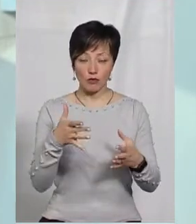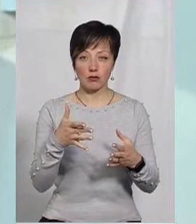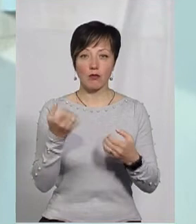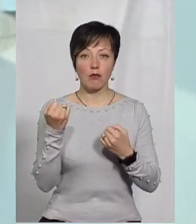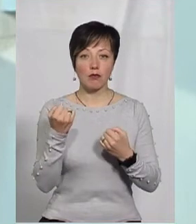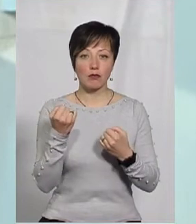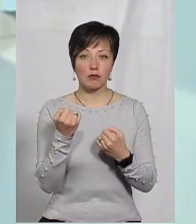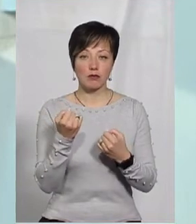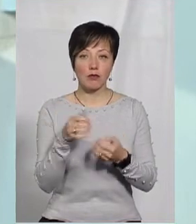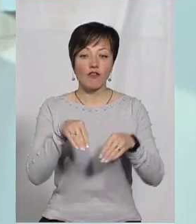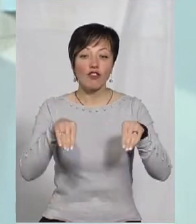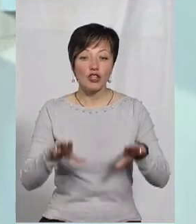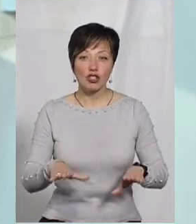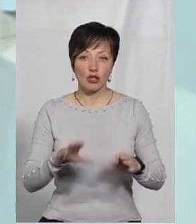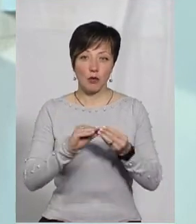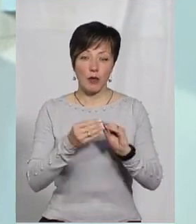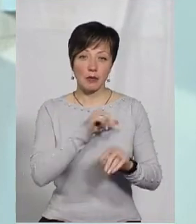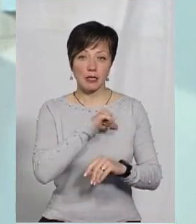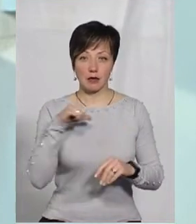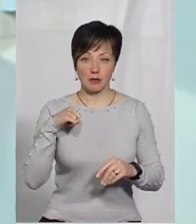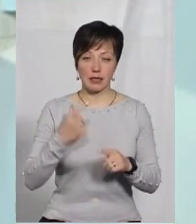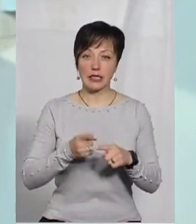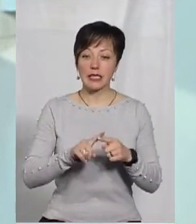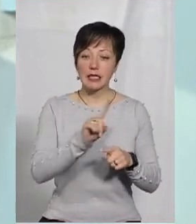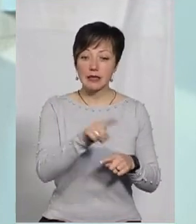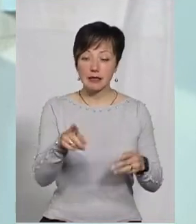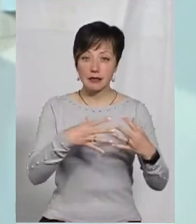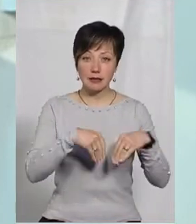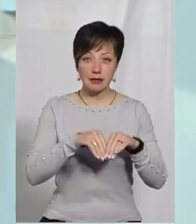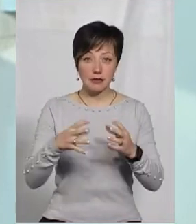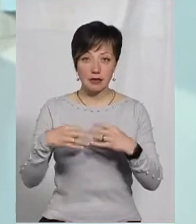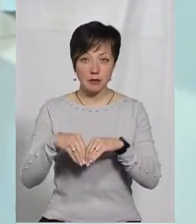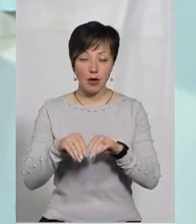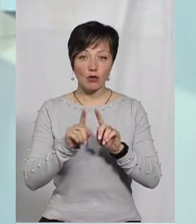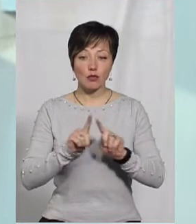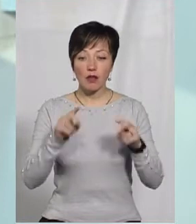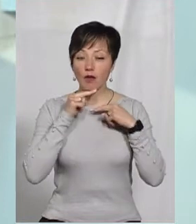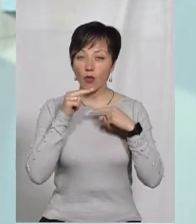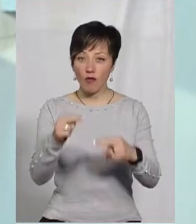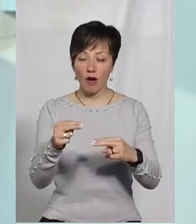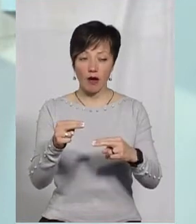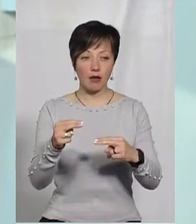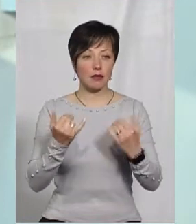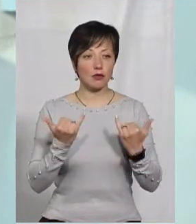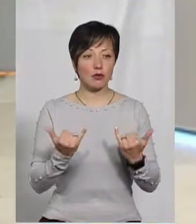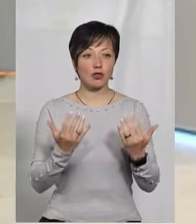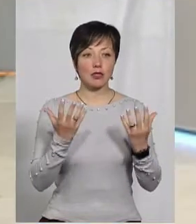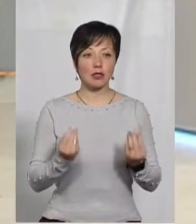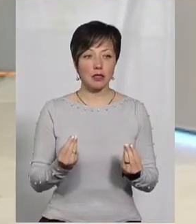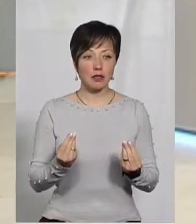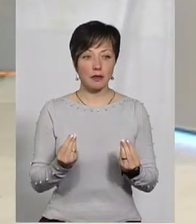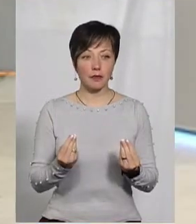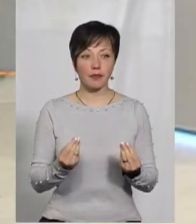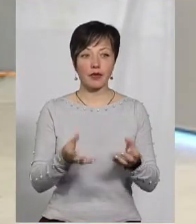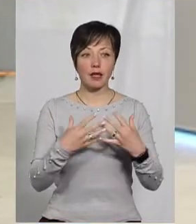подолати ті складні життєві обставини самостійно. Тобто, це ті сім'ї. Особлива увага, звичайно, на сьогоднішній день для